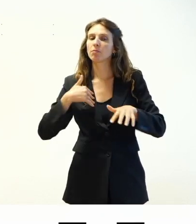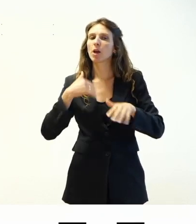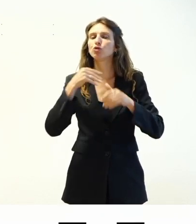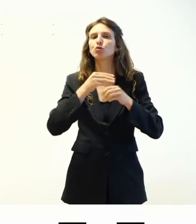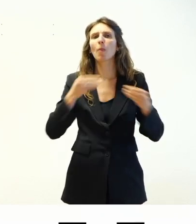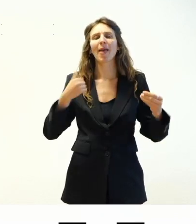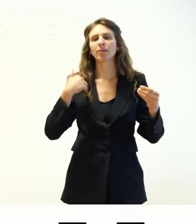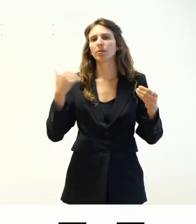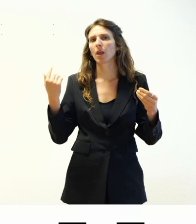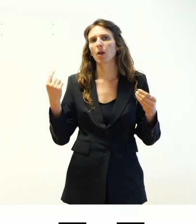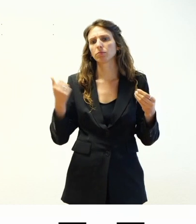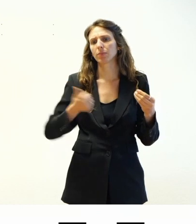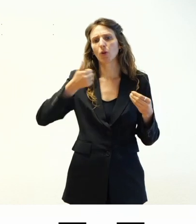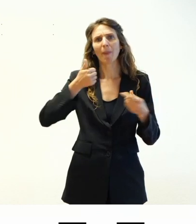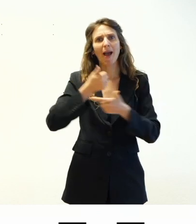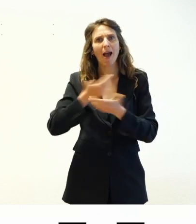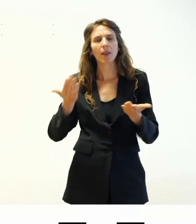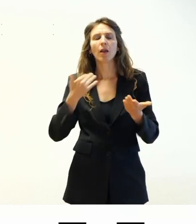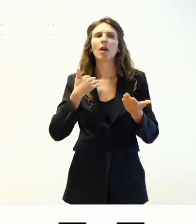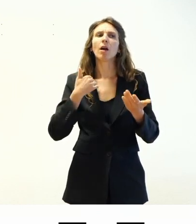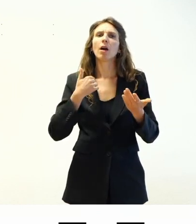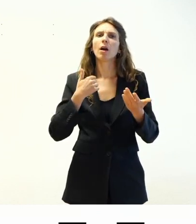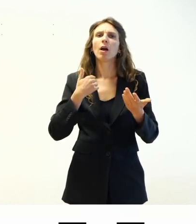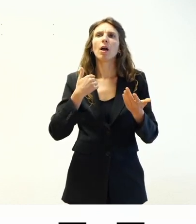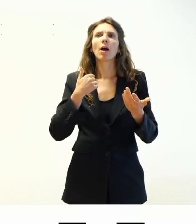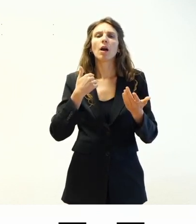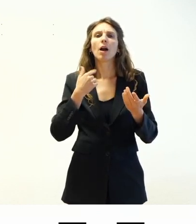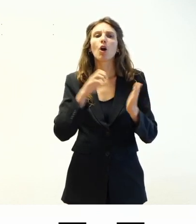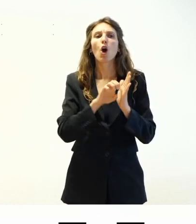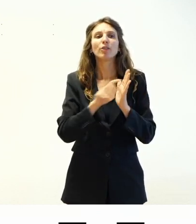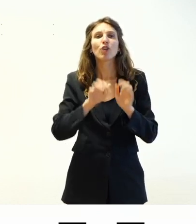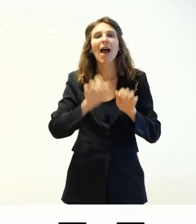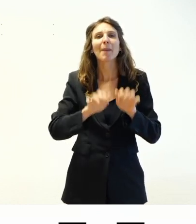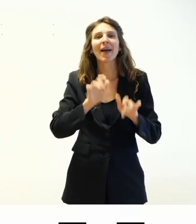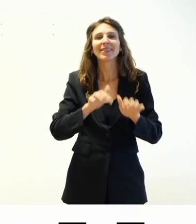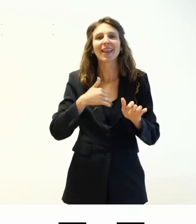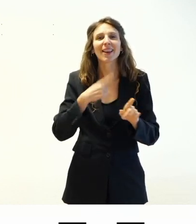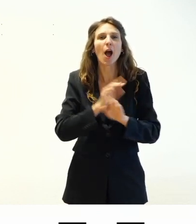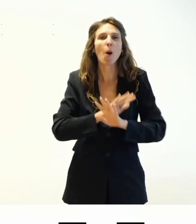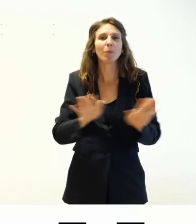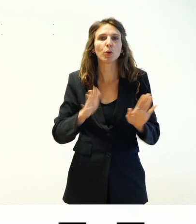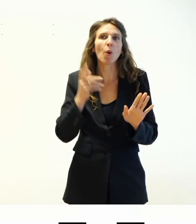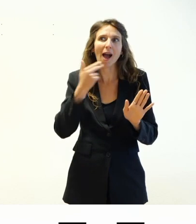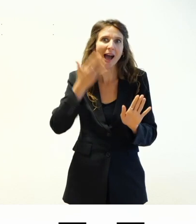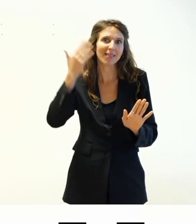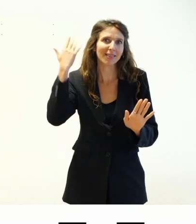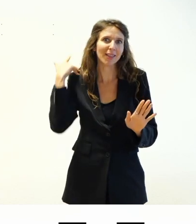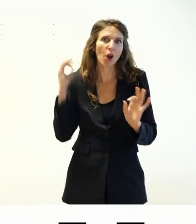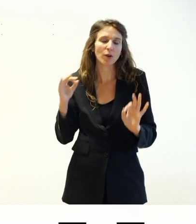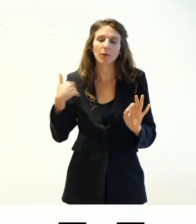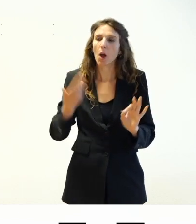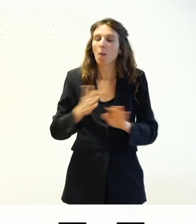sviluppare siti web senza dover necessariamente inserire il codice a manina, come si faceva tanti tanti anni fa. Il nostro